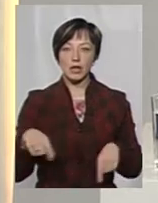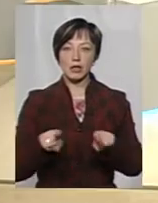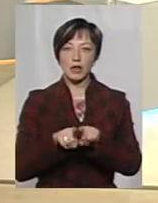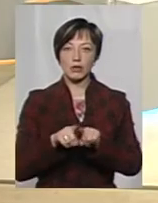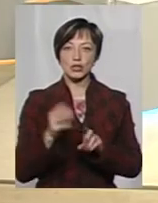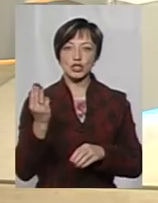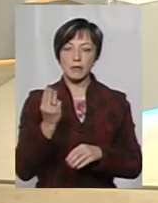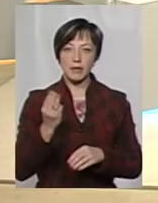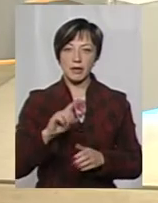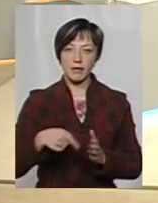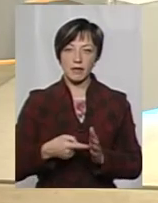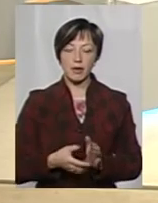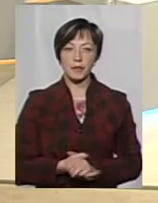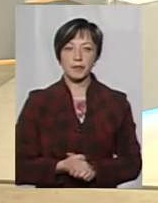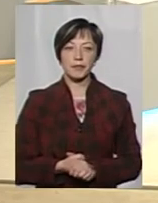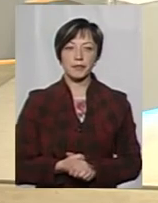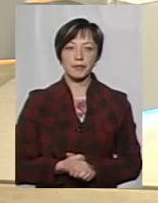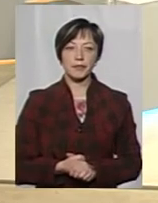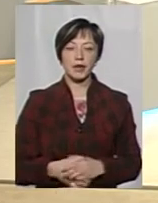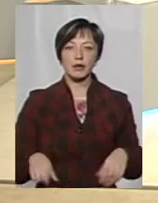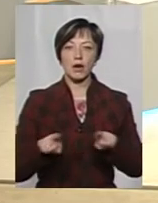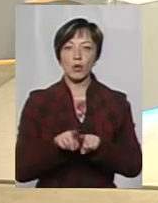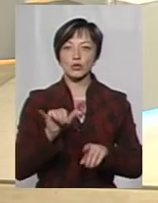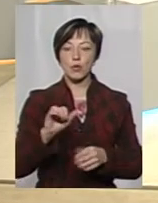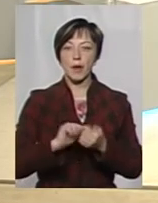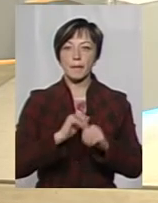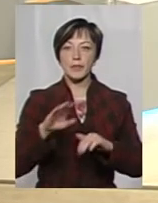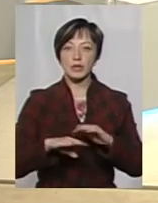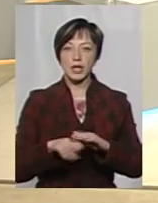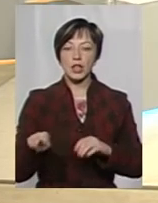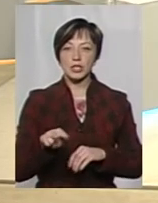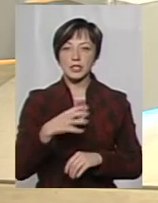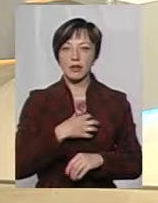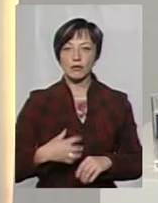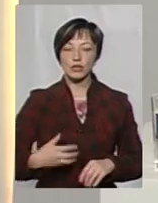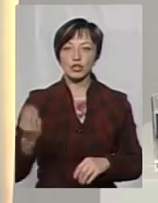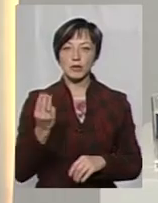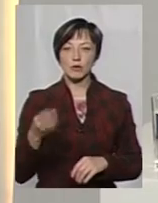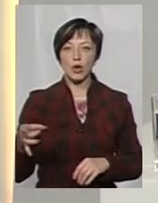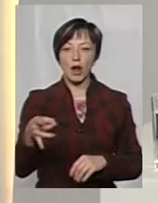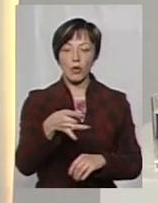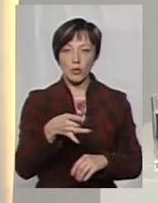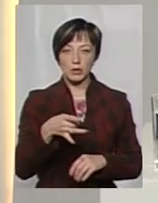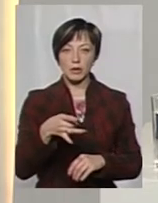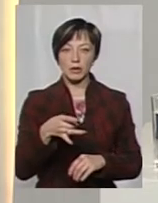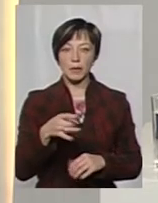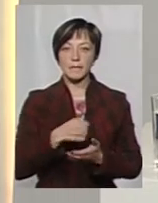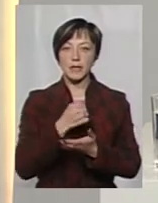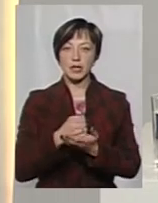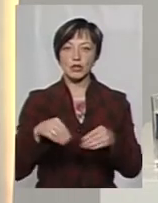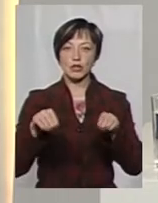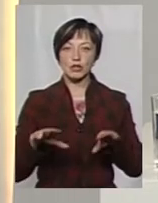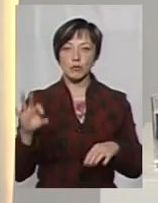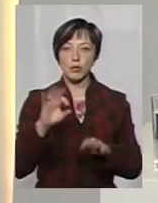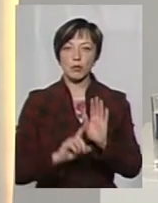також Шепетівка. Також у Кам'янець-Подільському, Литичицькому, Словуцькому та Шепетівському районах прийнято рішення